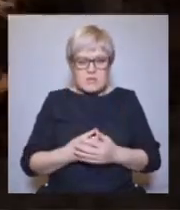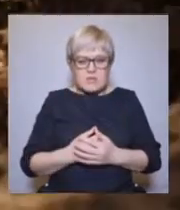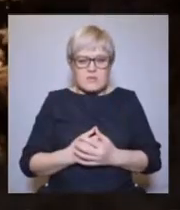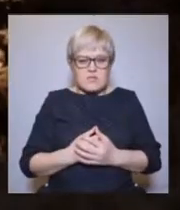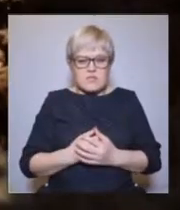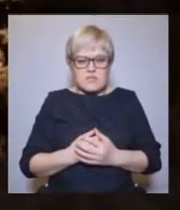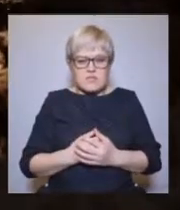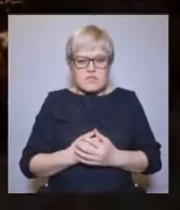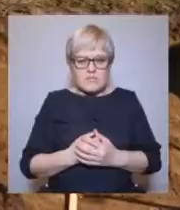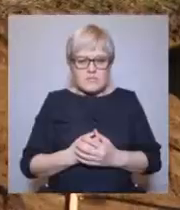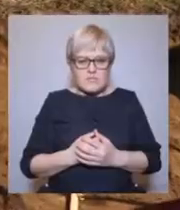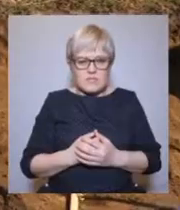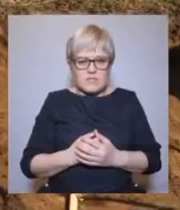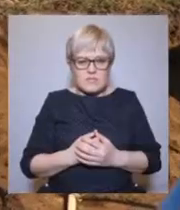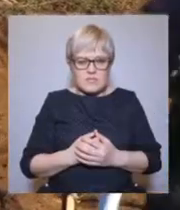площадь.